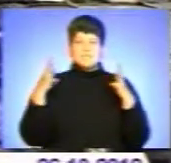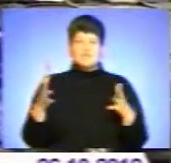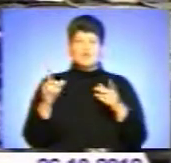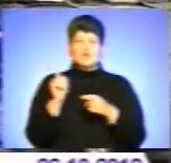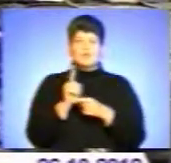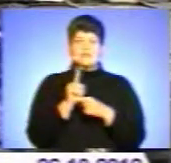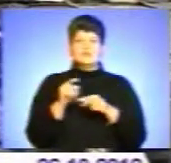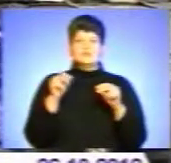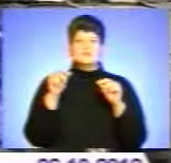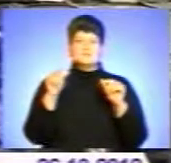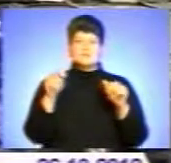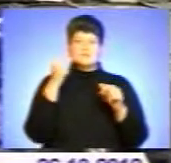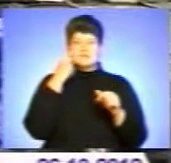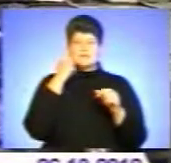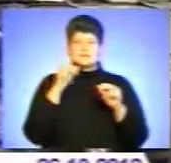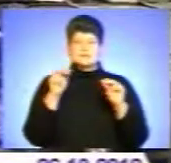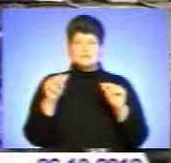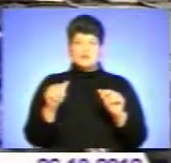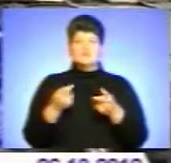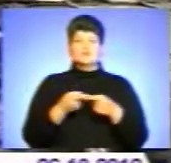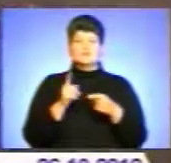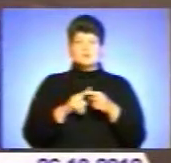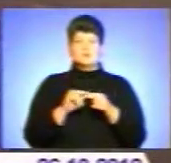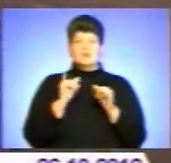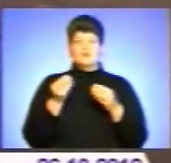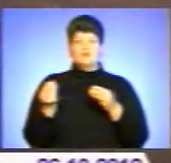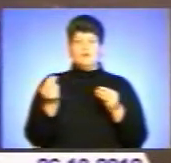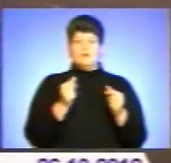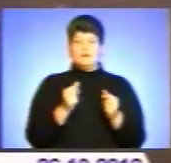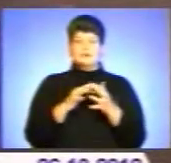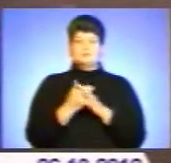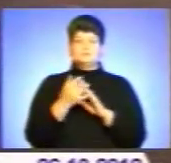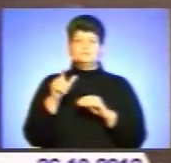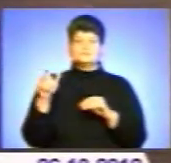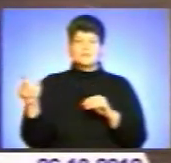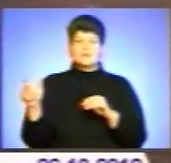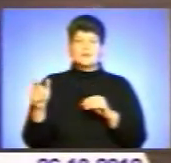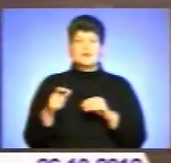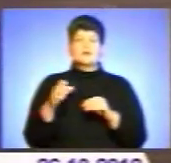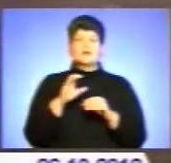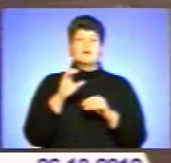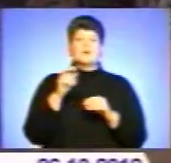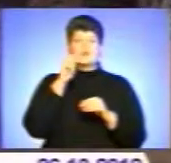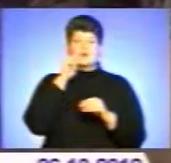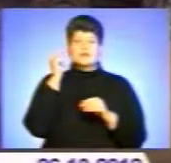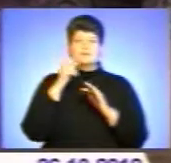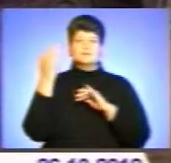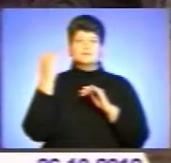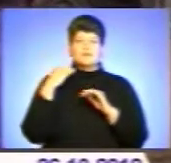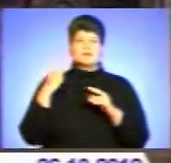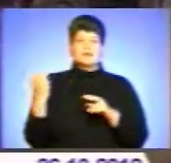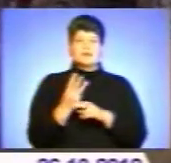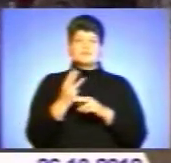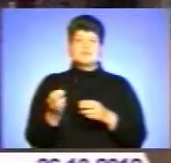земель, що негативно позначається на економіці аграрного виробництва. Радянська Україна майже втричі більше використовувала добрив при